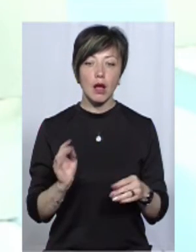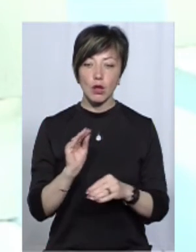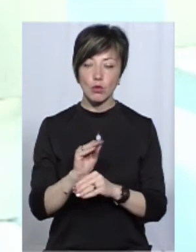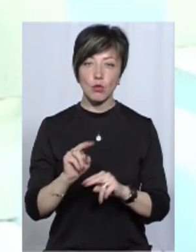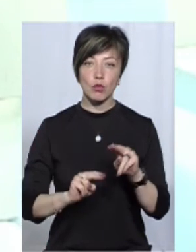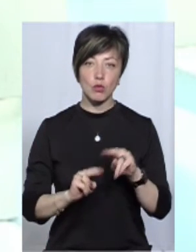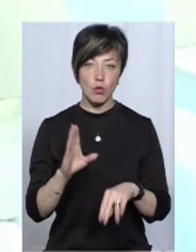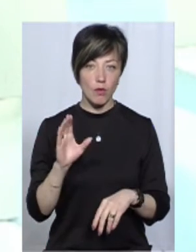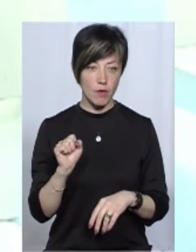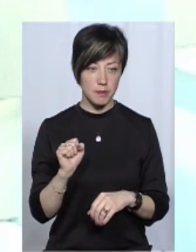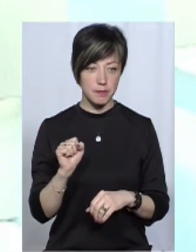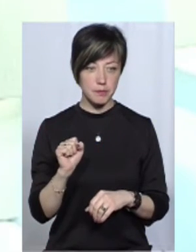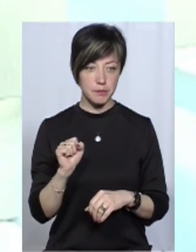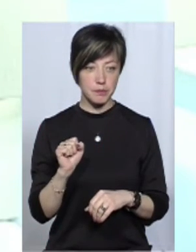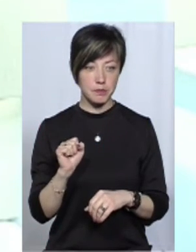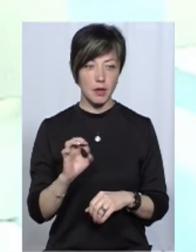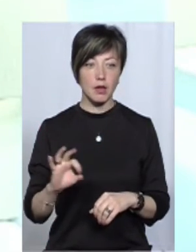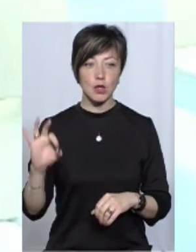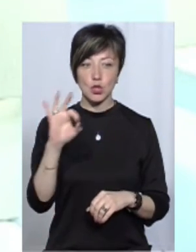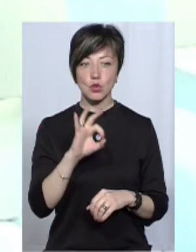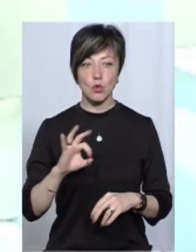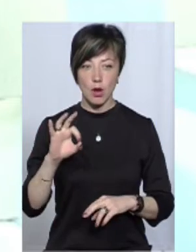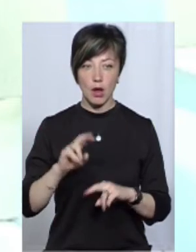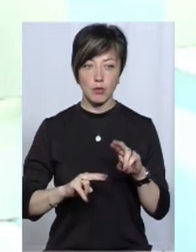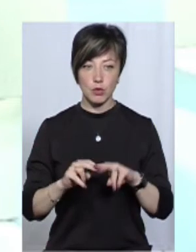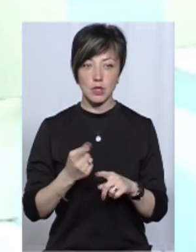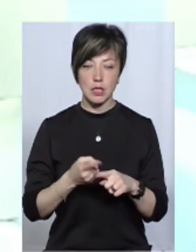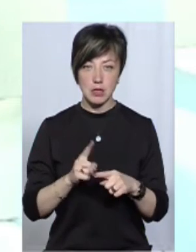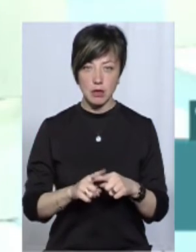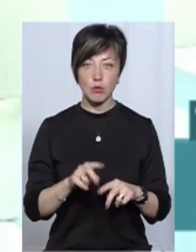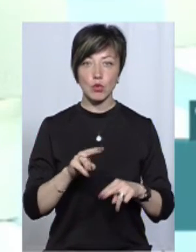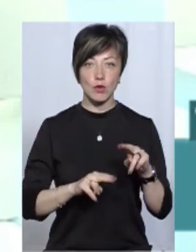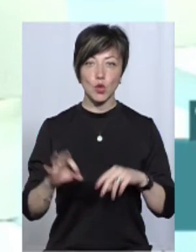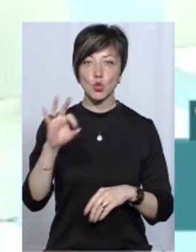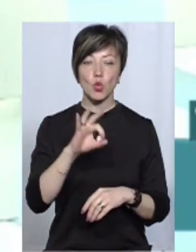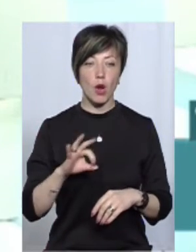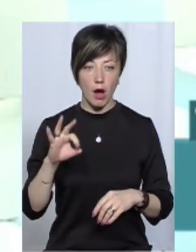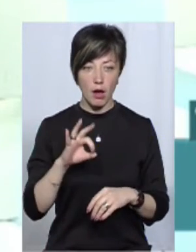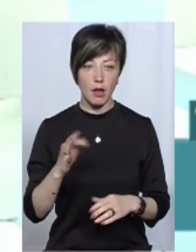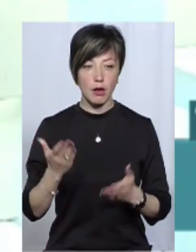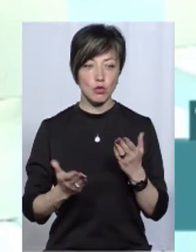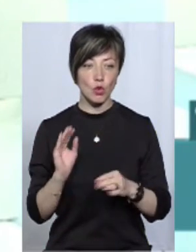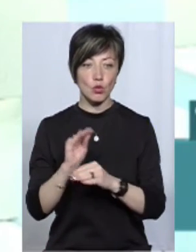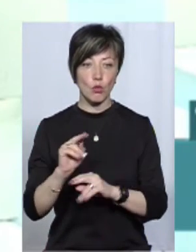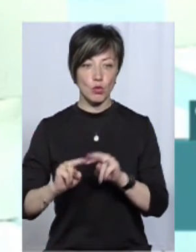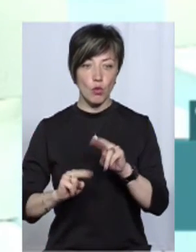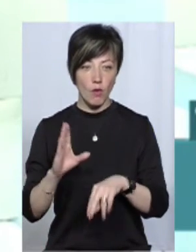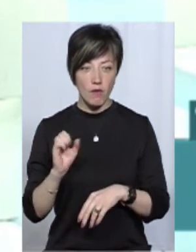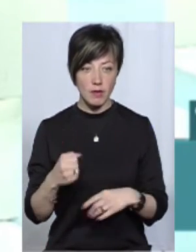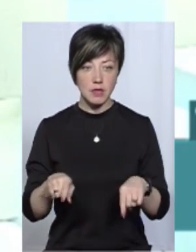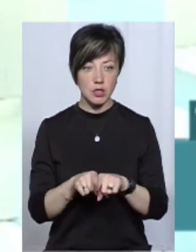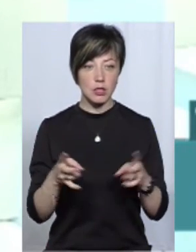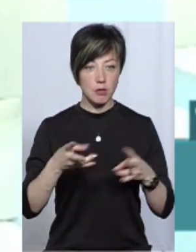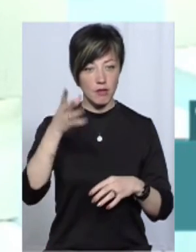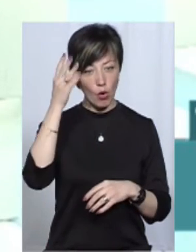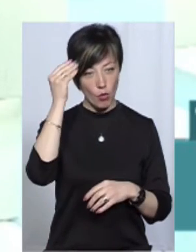добудова, якщо з нуля будується, то це будівництво з нуля. Якщо добудова, то все ж